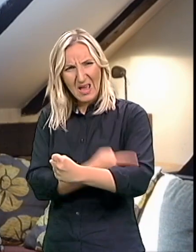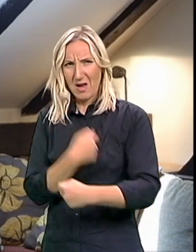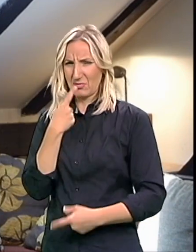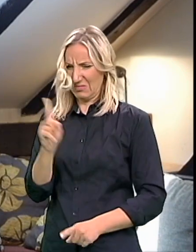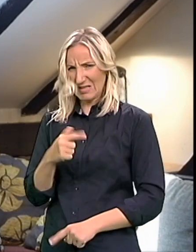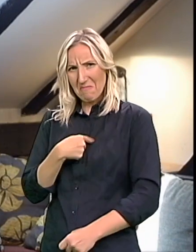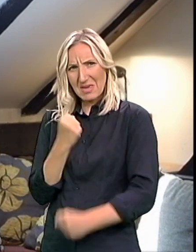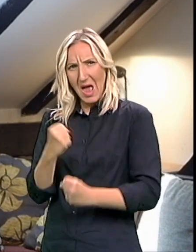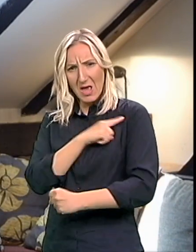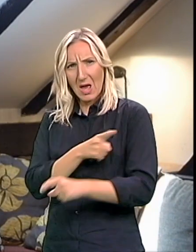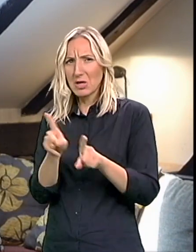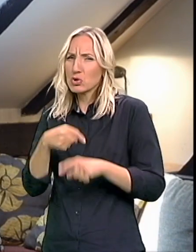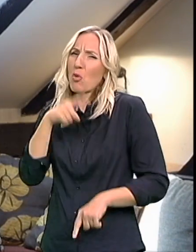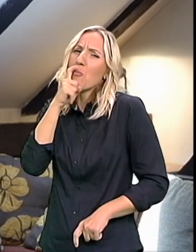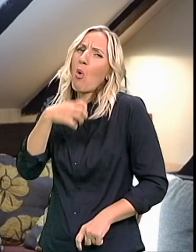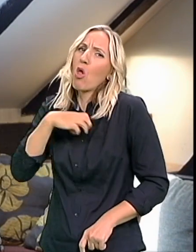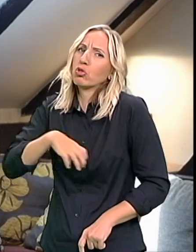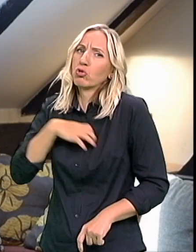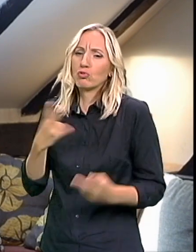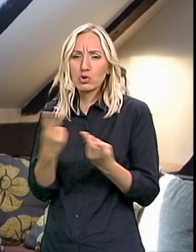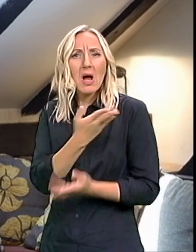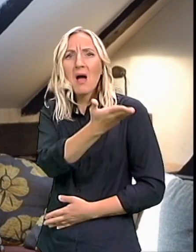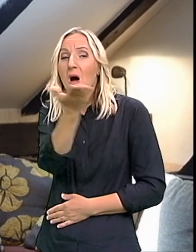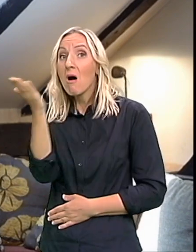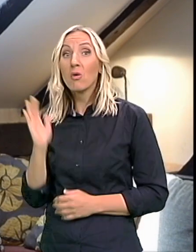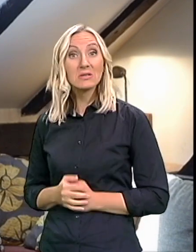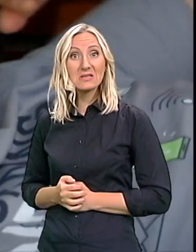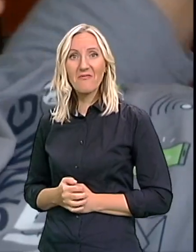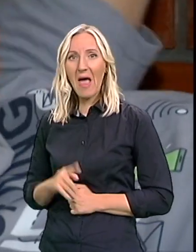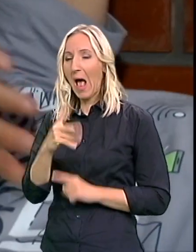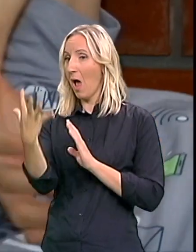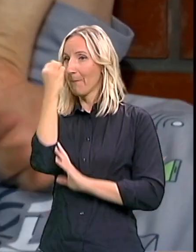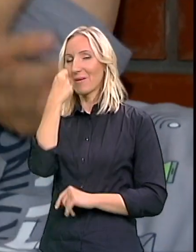bre jaki Mene duša boli isto Kod svakog drugog čoveka Ali se to na meni ne vidi